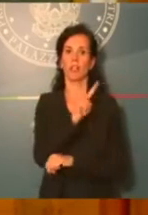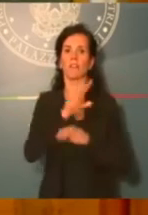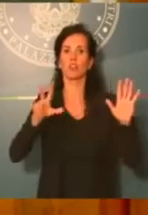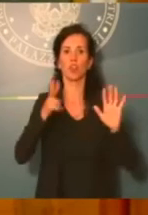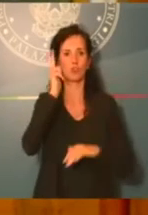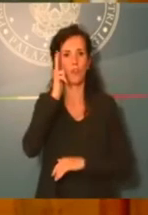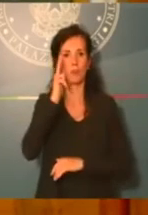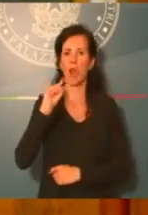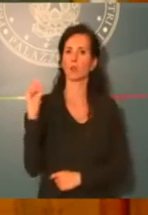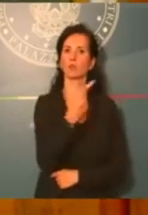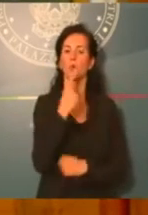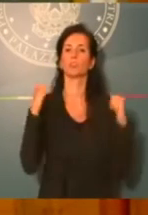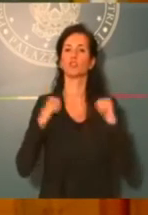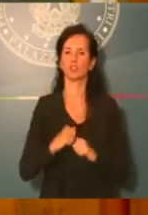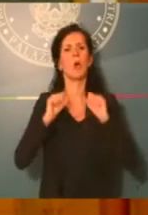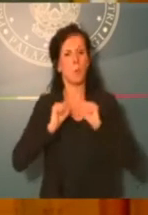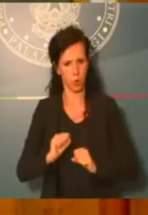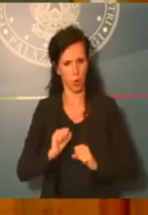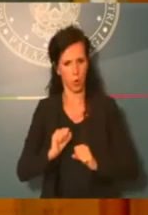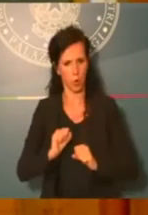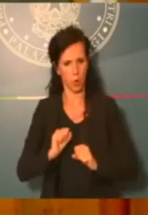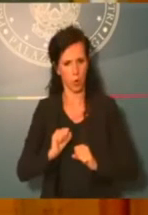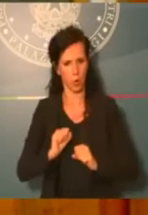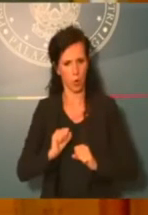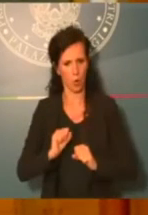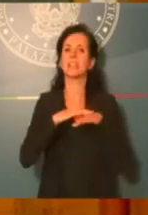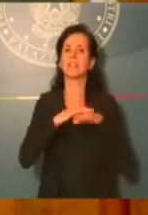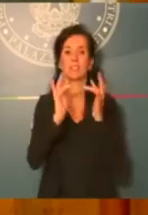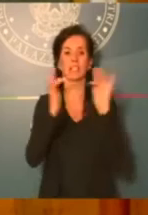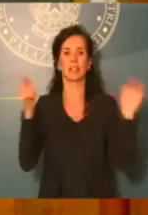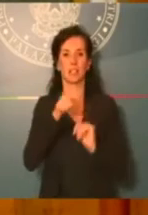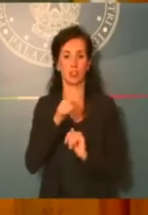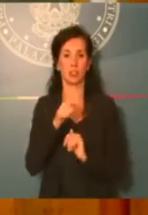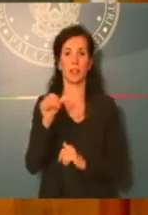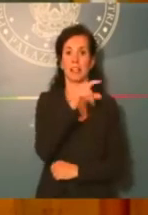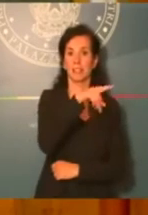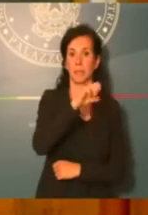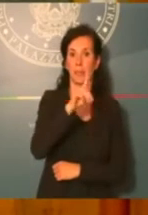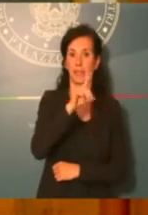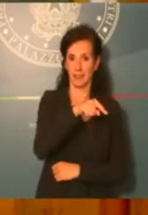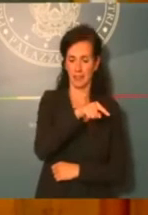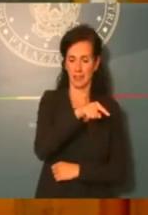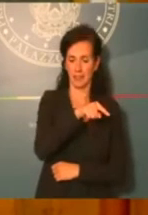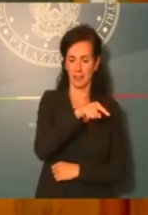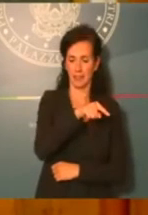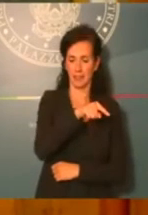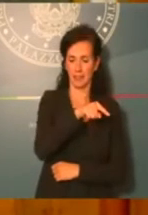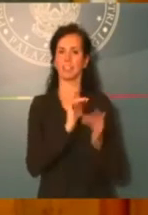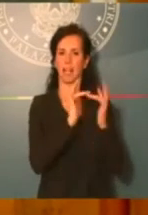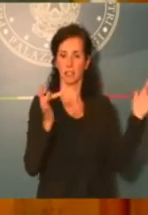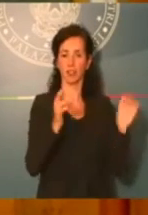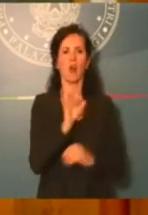cittadini potranno accedere a tutti i servizi digitali attraverso SPID, che è l'identità digitale, o la carta identità